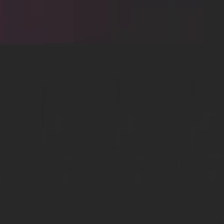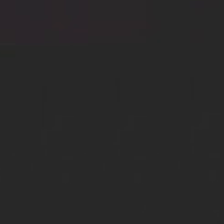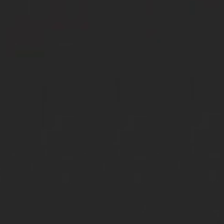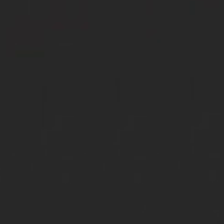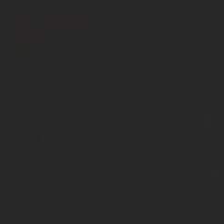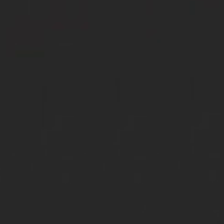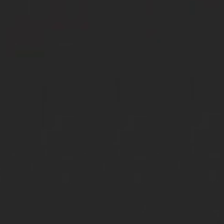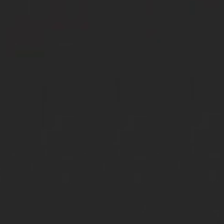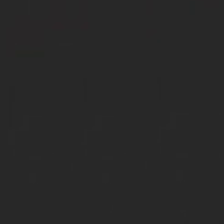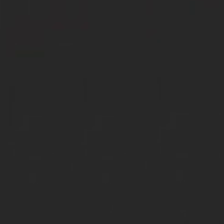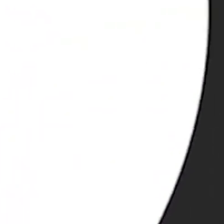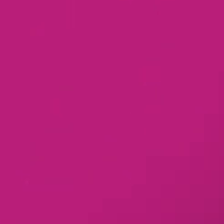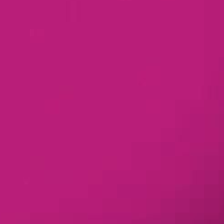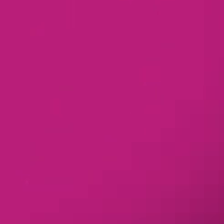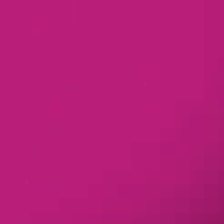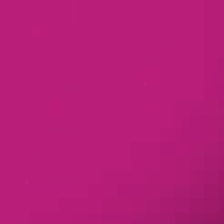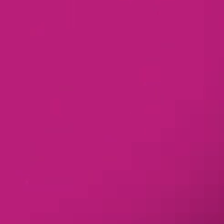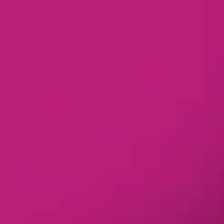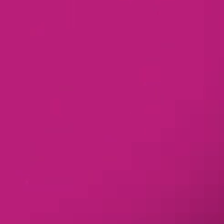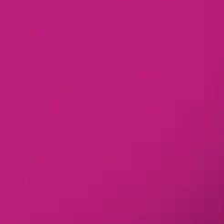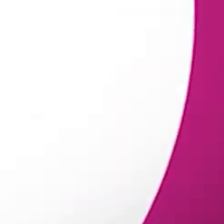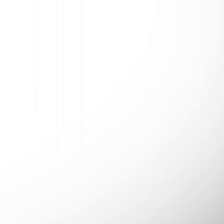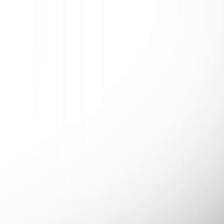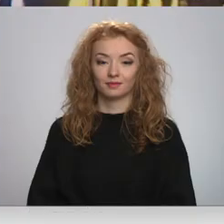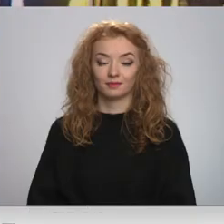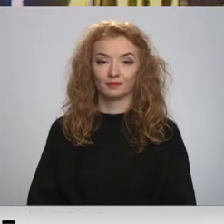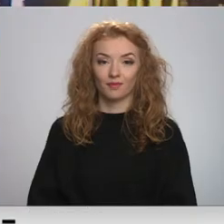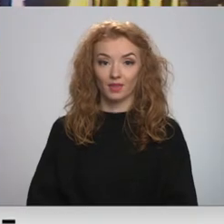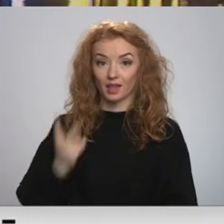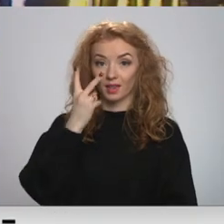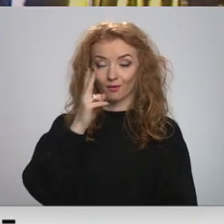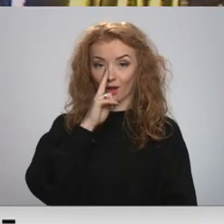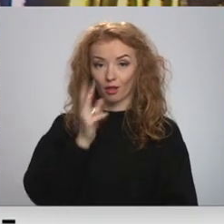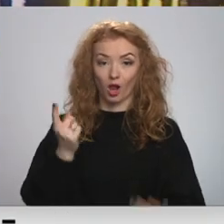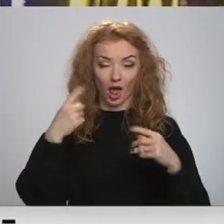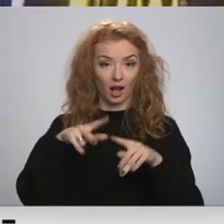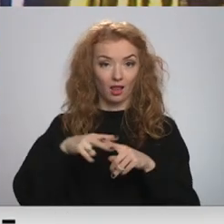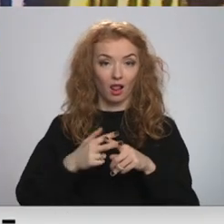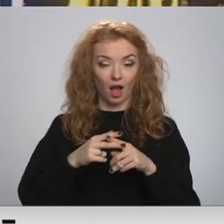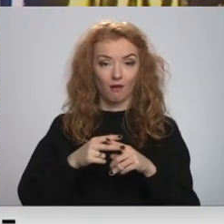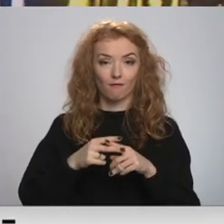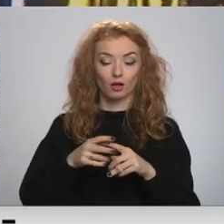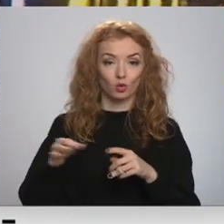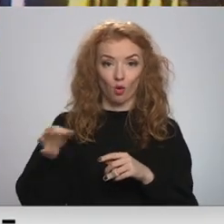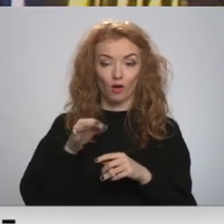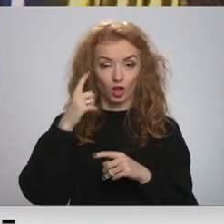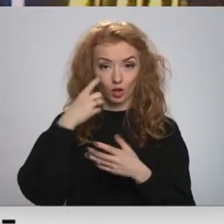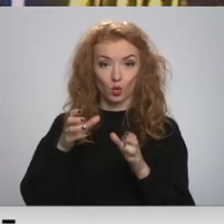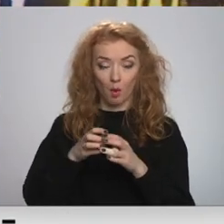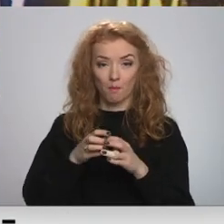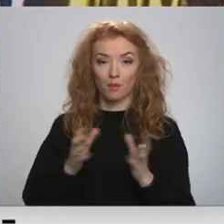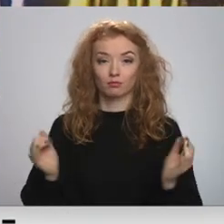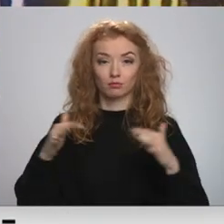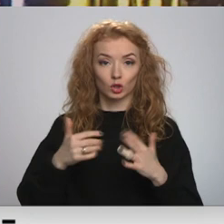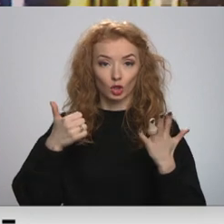Re, visi ēters ir te! Divnēdēļa laikā Jelgavas novada domējas lasauktas sešas